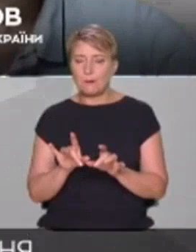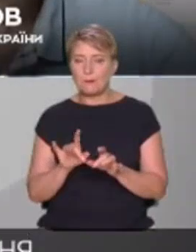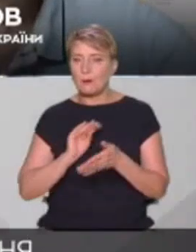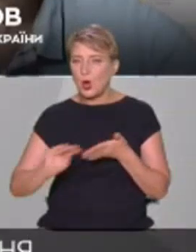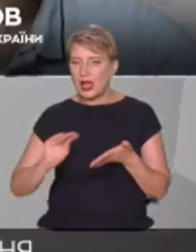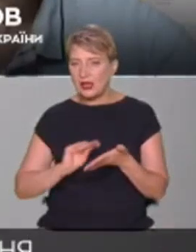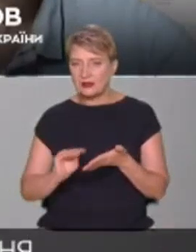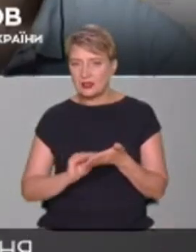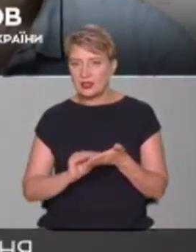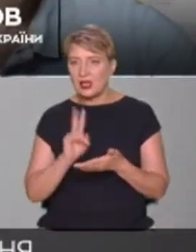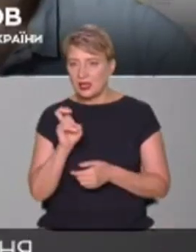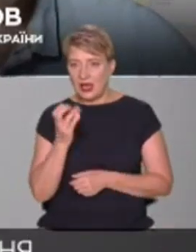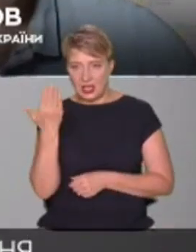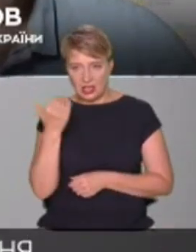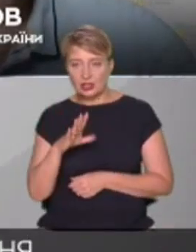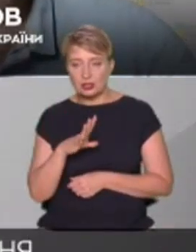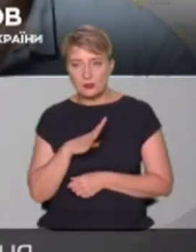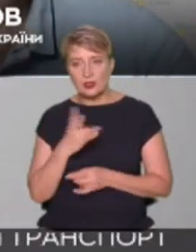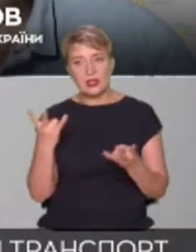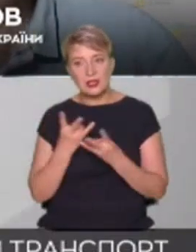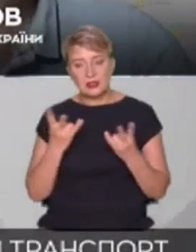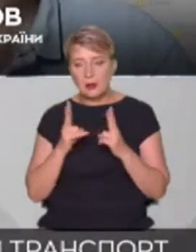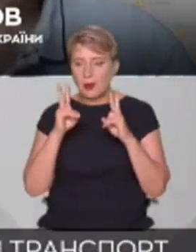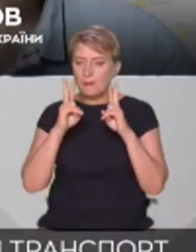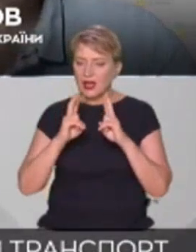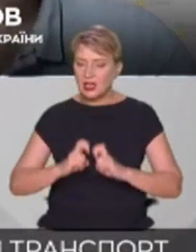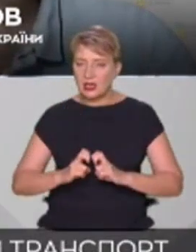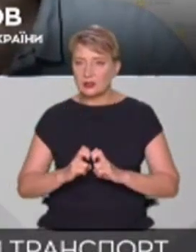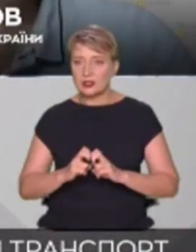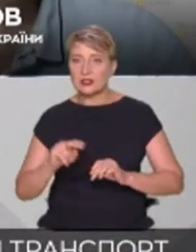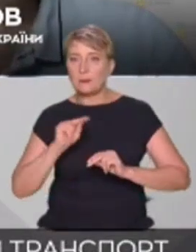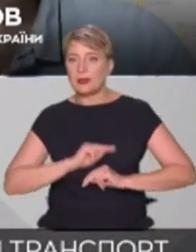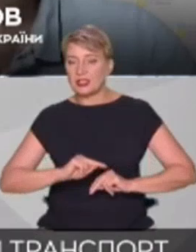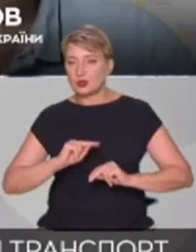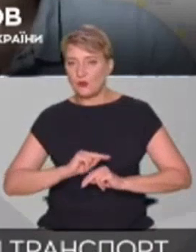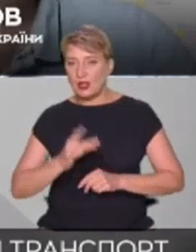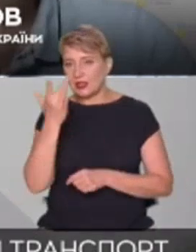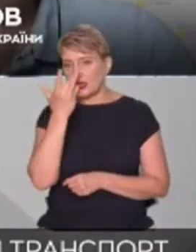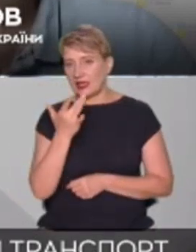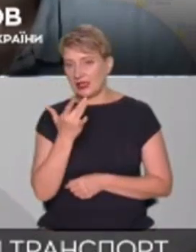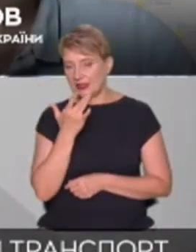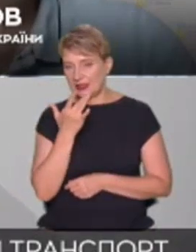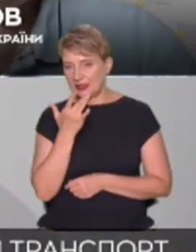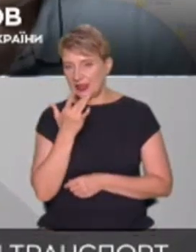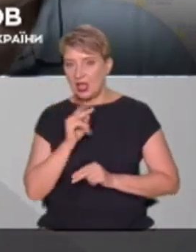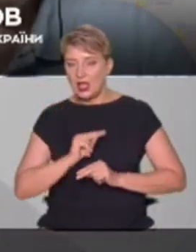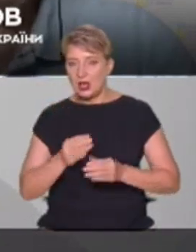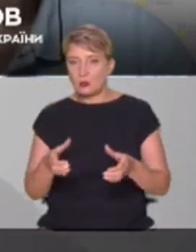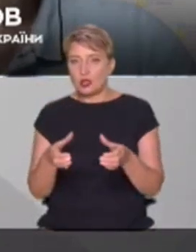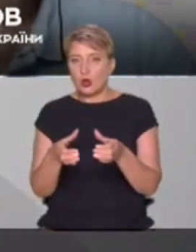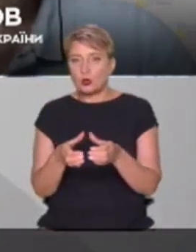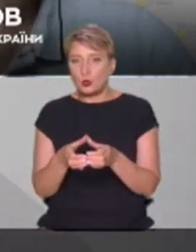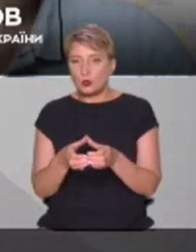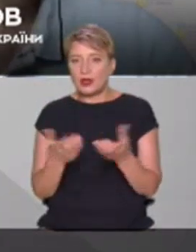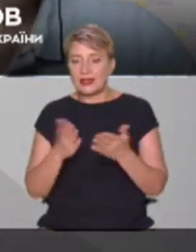переглянуто? Ви знаєте, працювала влітку робоча група при Міністерстві освіти, яка дала свої рекомендації. І